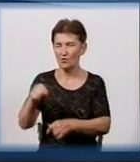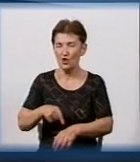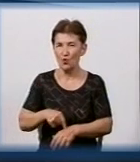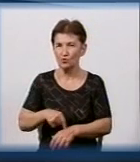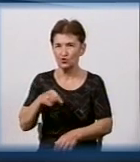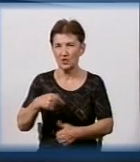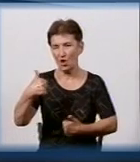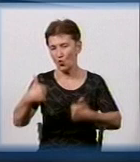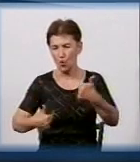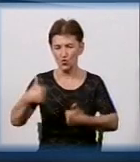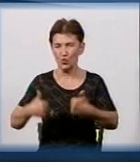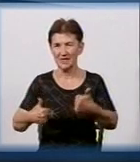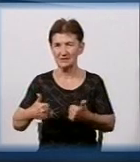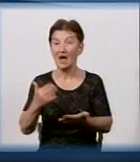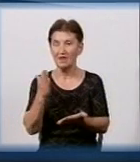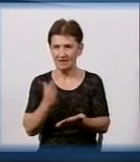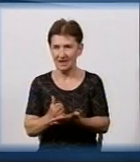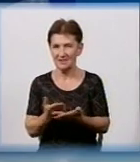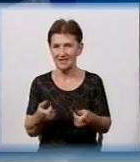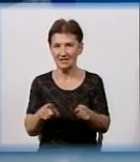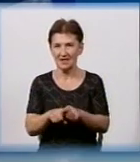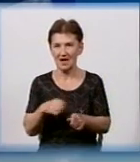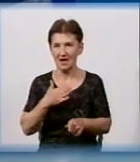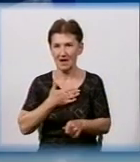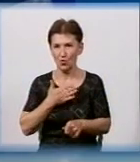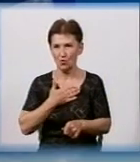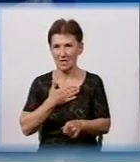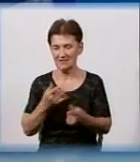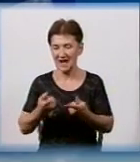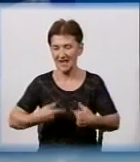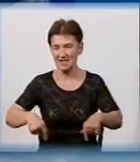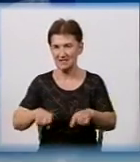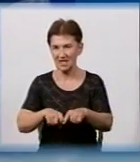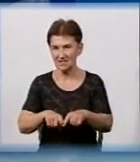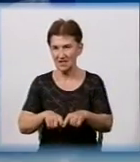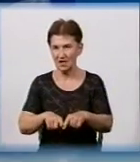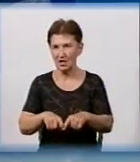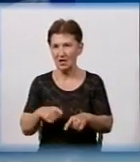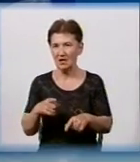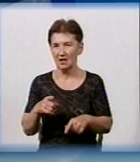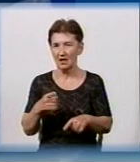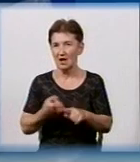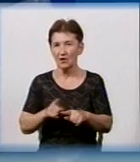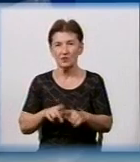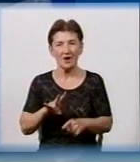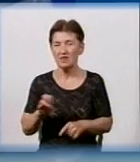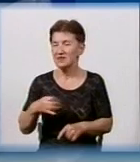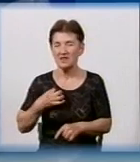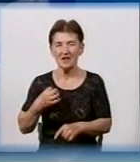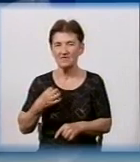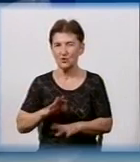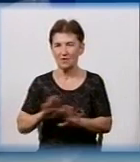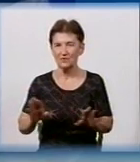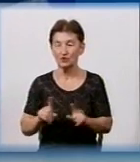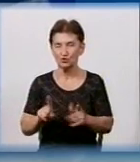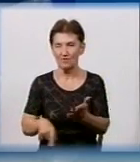конкуренцію, що є така організація, як наша, є у нас єдиномішленники, котрим не все ровно, що відбувається в цьому місті.